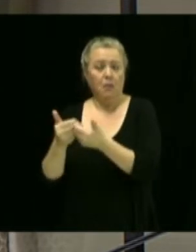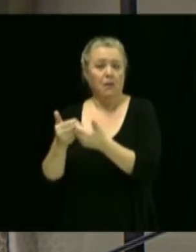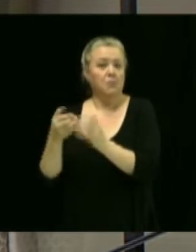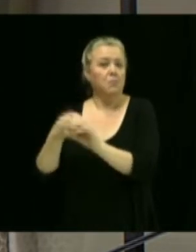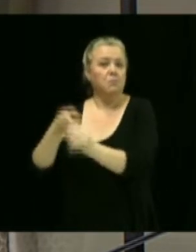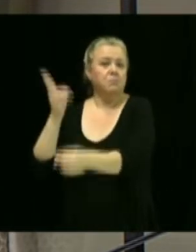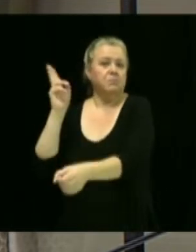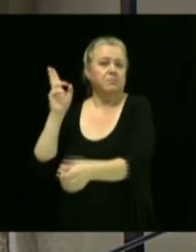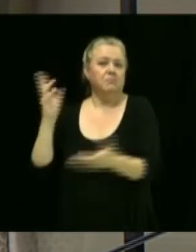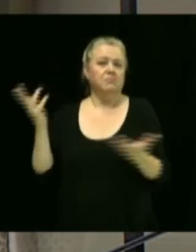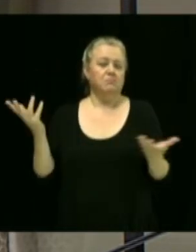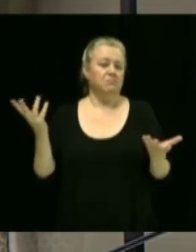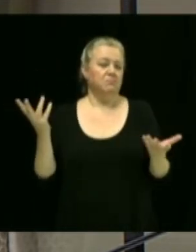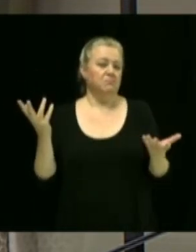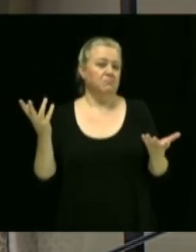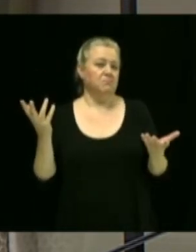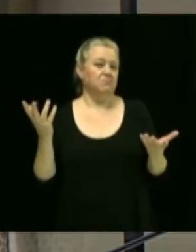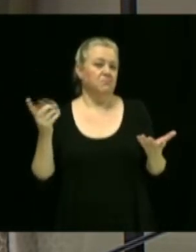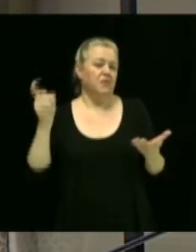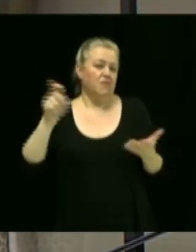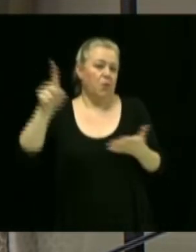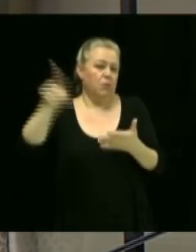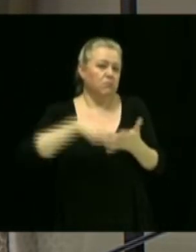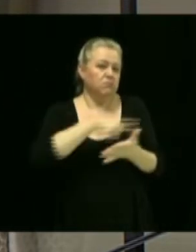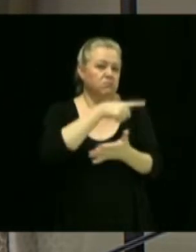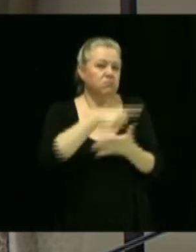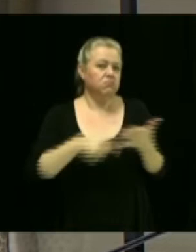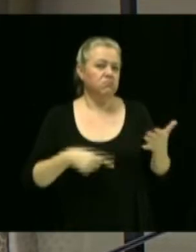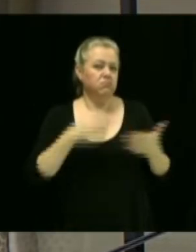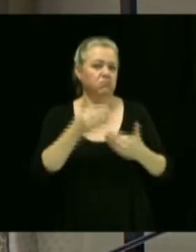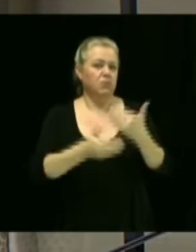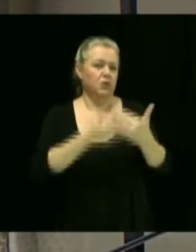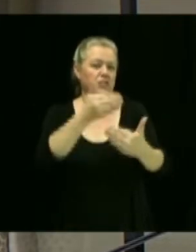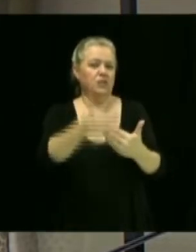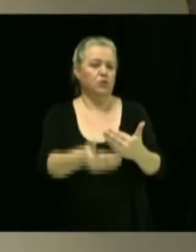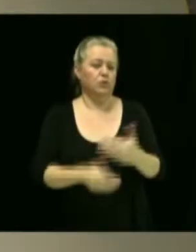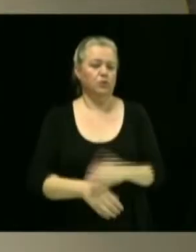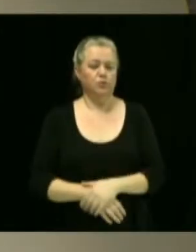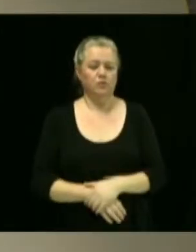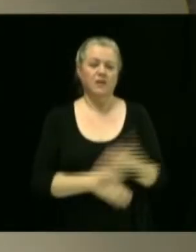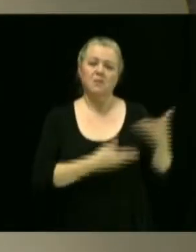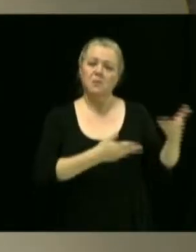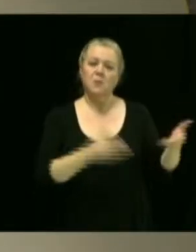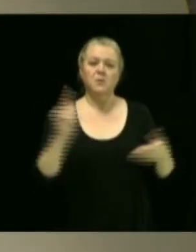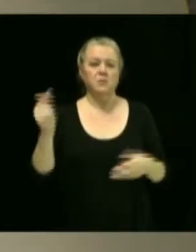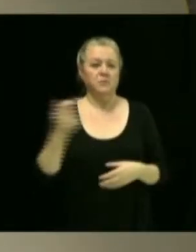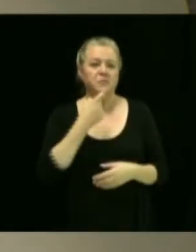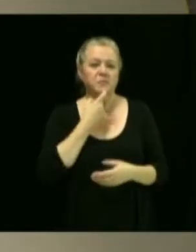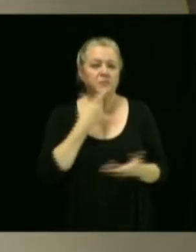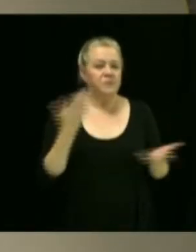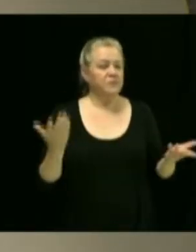statut sur cette demande-là, mais il faut quand même mettre un terme au processus. Donc, ça prendrait un proposeur et un secondeur.